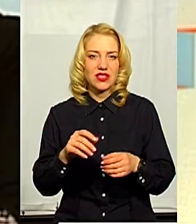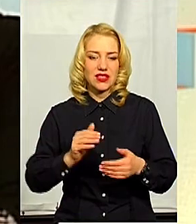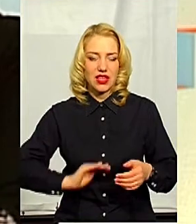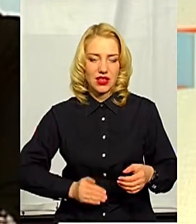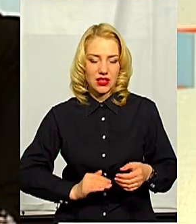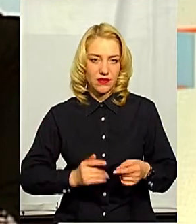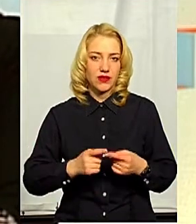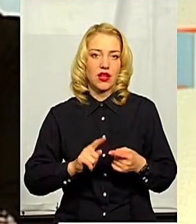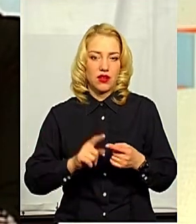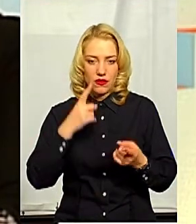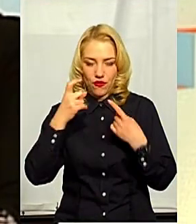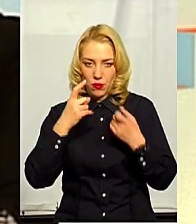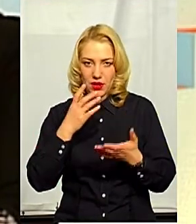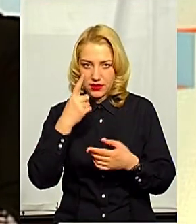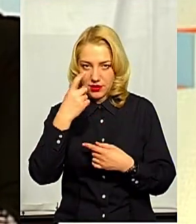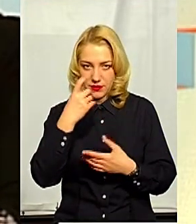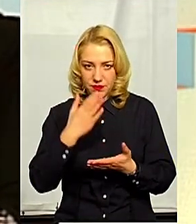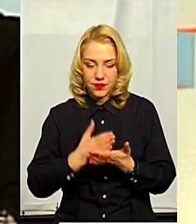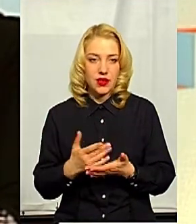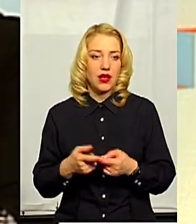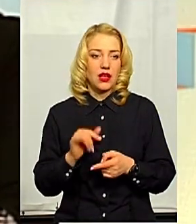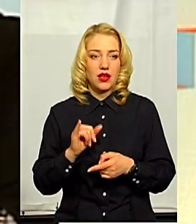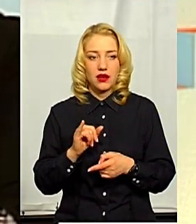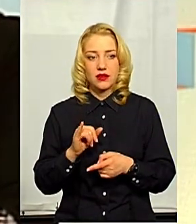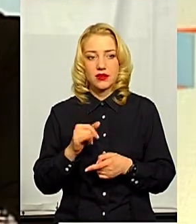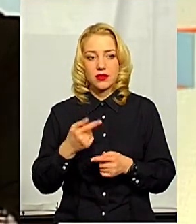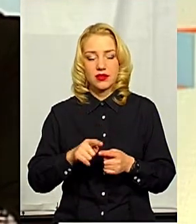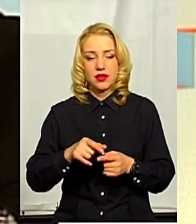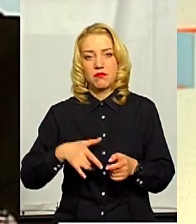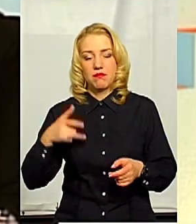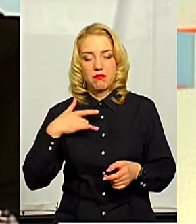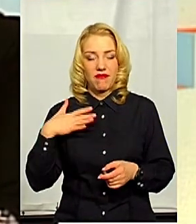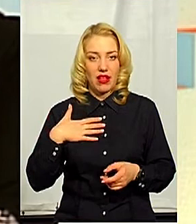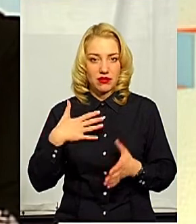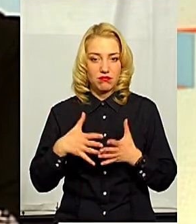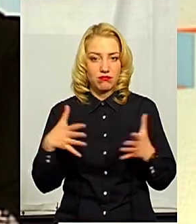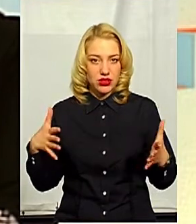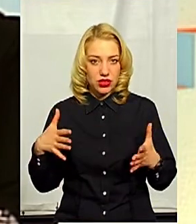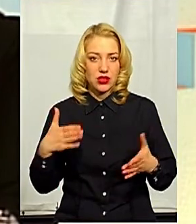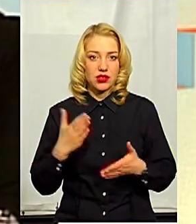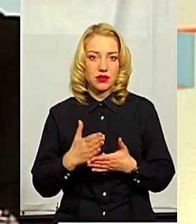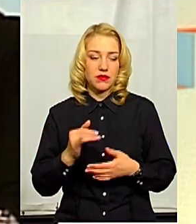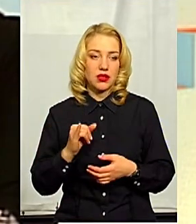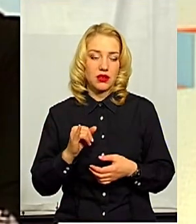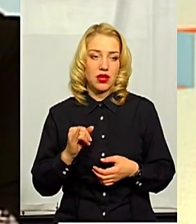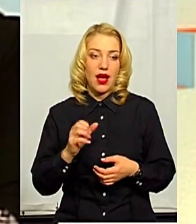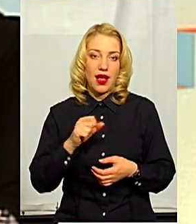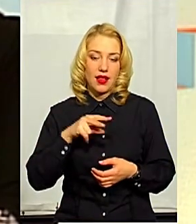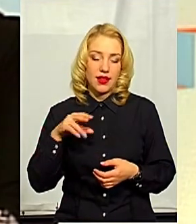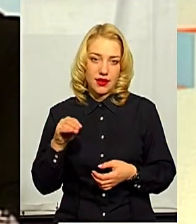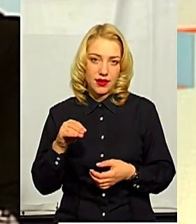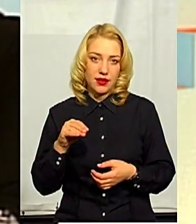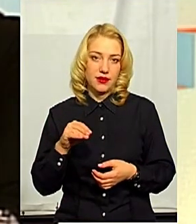інформація. Це переважно сьогодні приватна форма власності. Але,